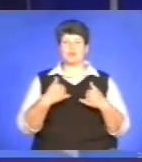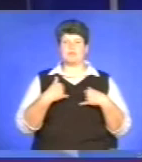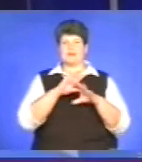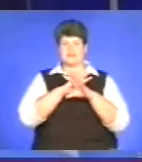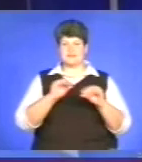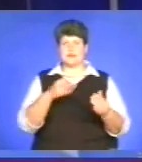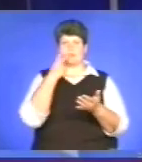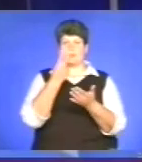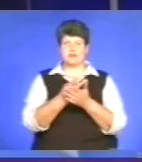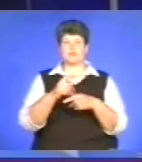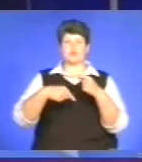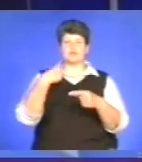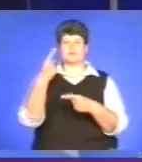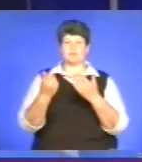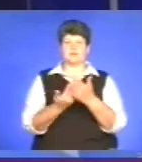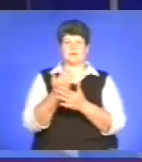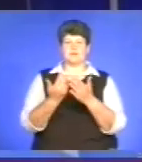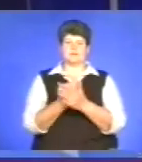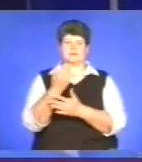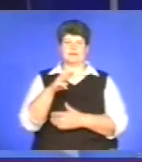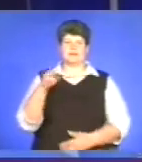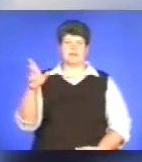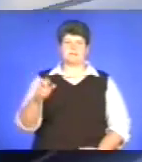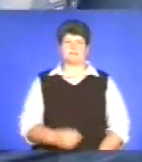Побачимось у наступних випусках. Вістайте тебе!